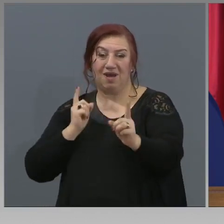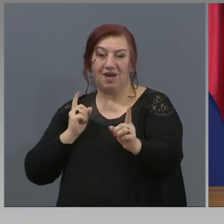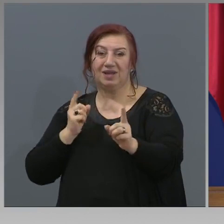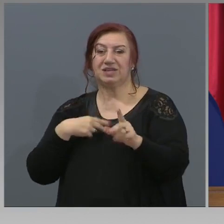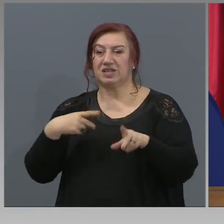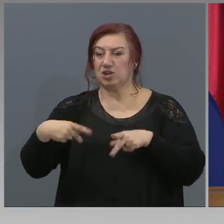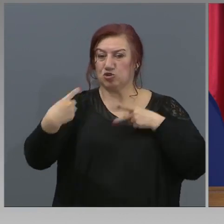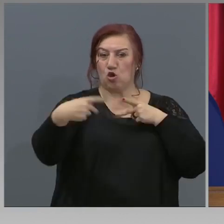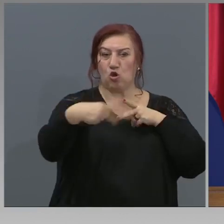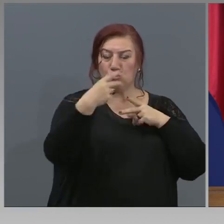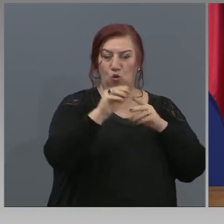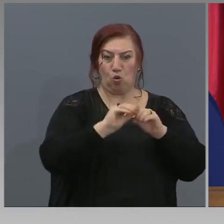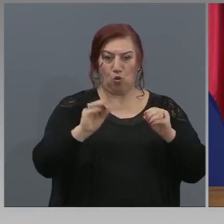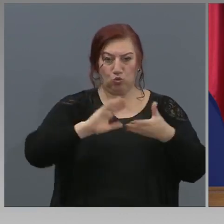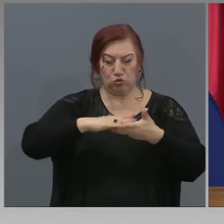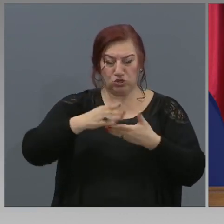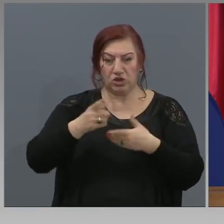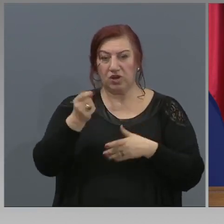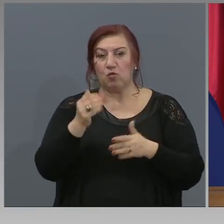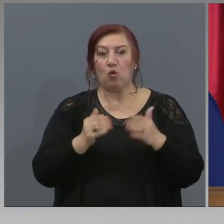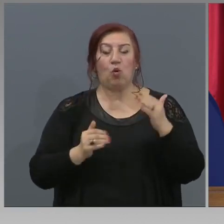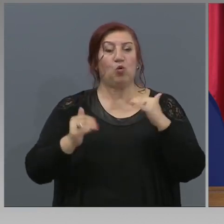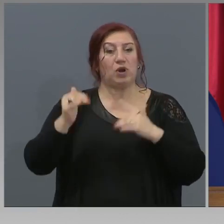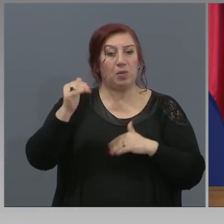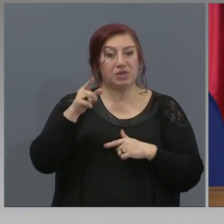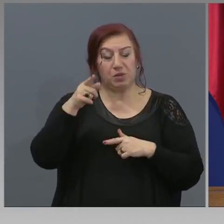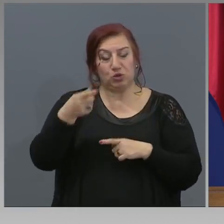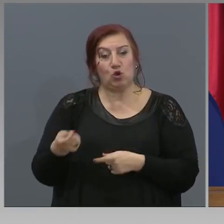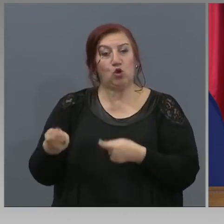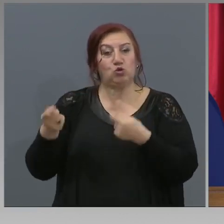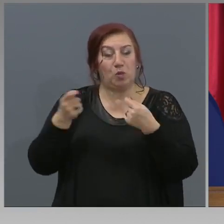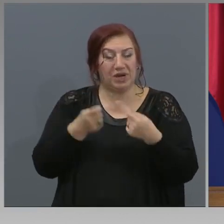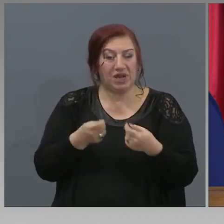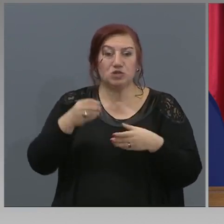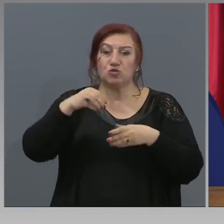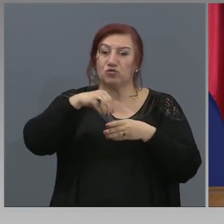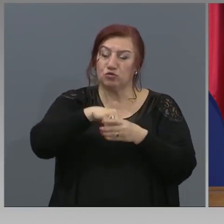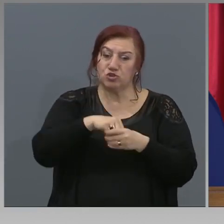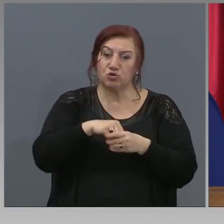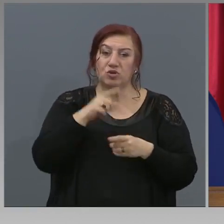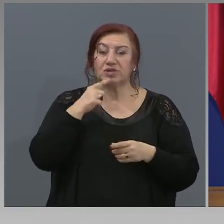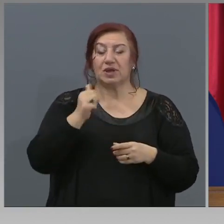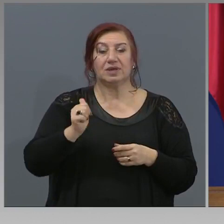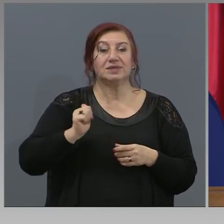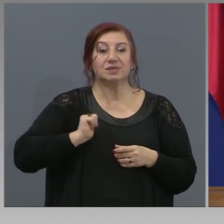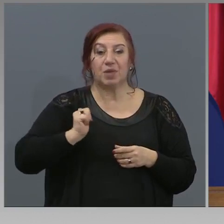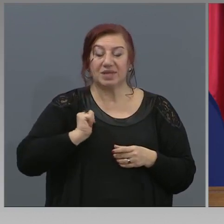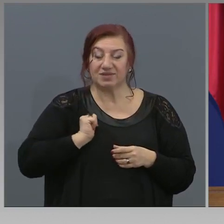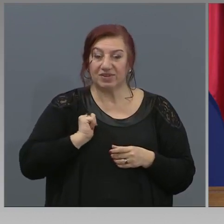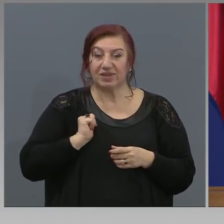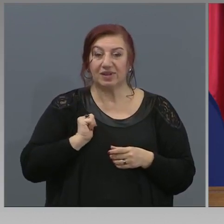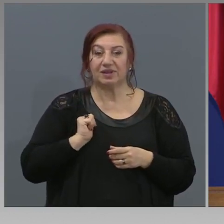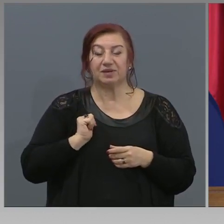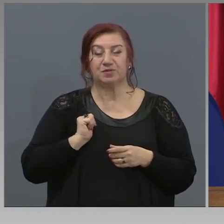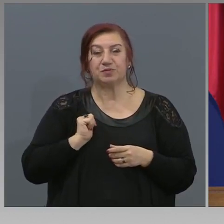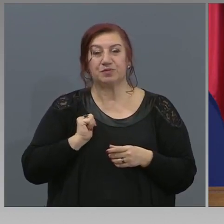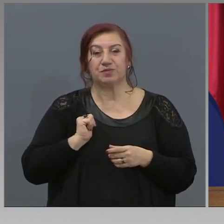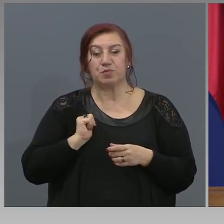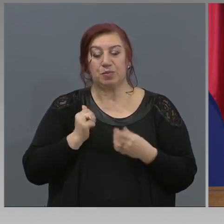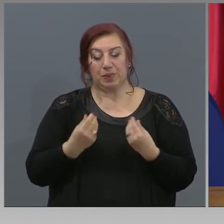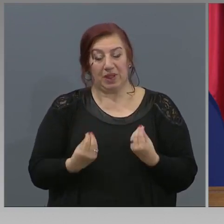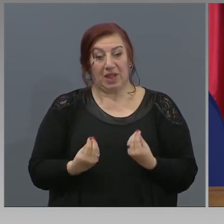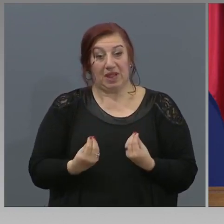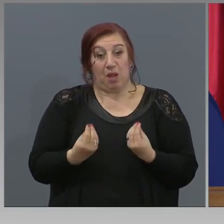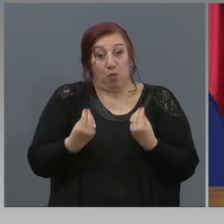в малко по-голяма степен. Той е допренесло включително и за спазването на по